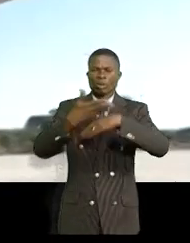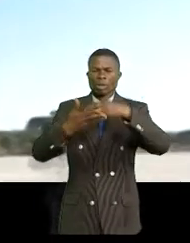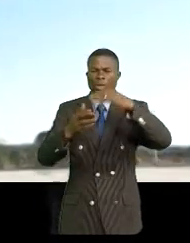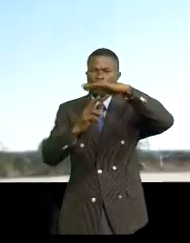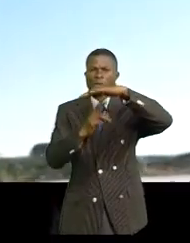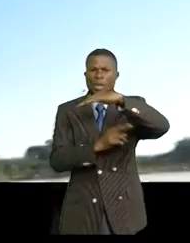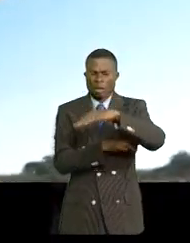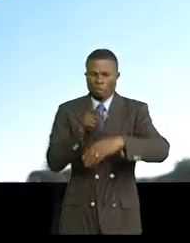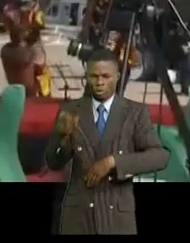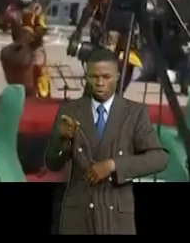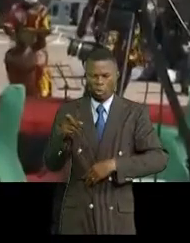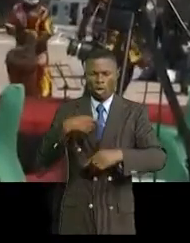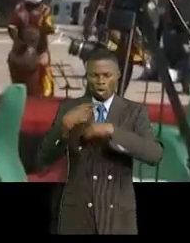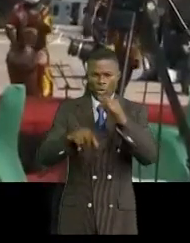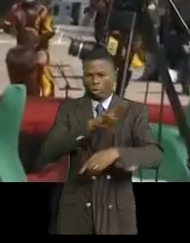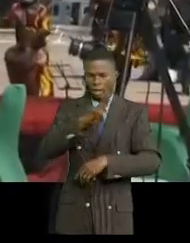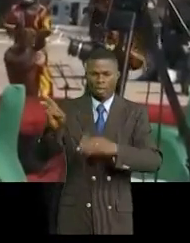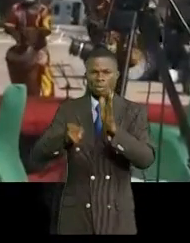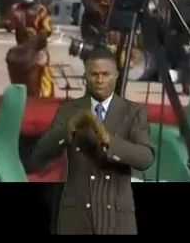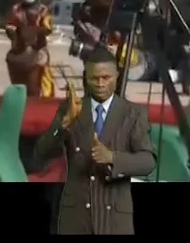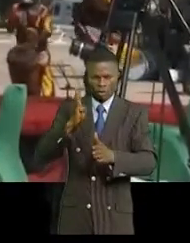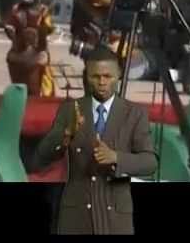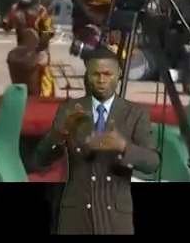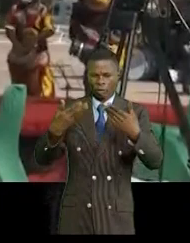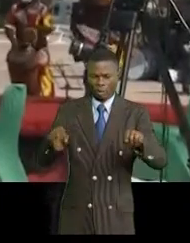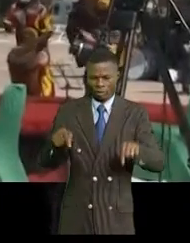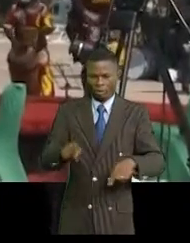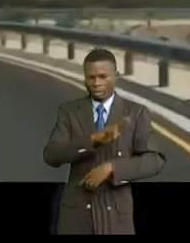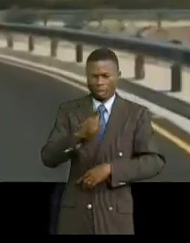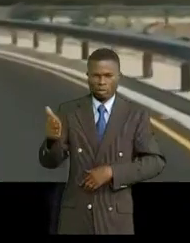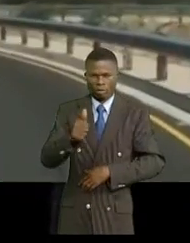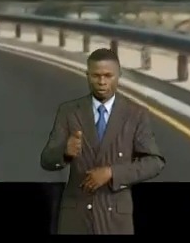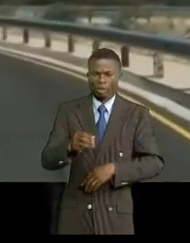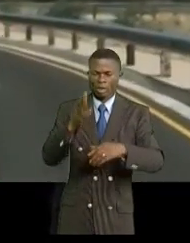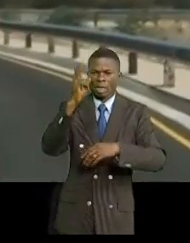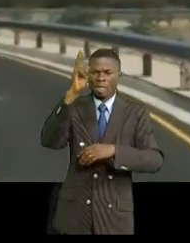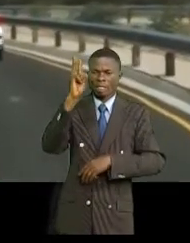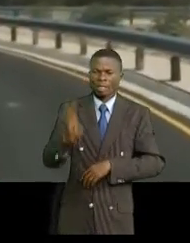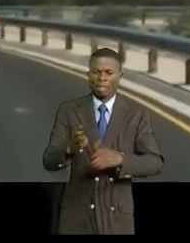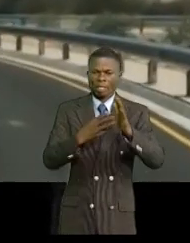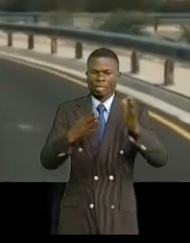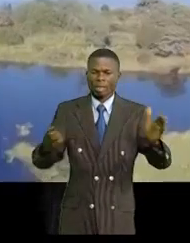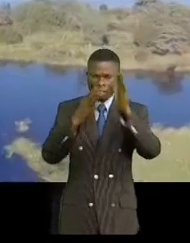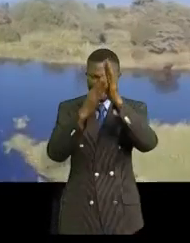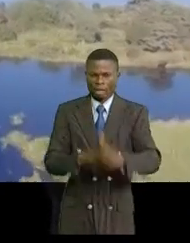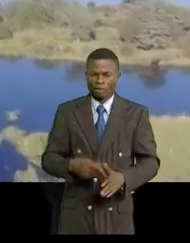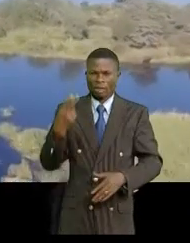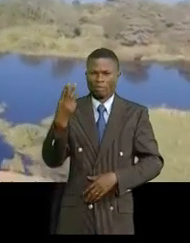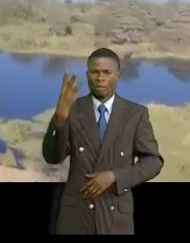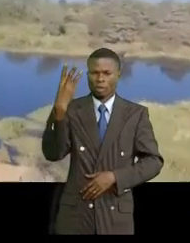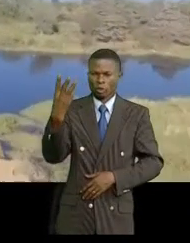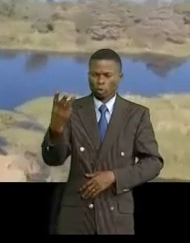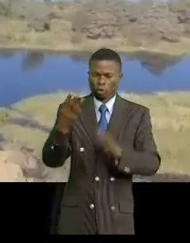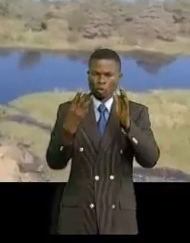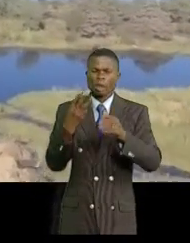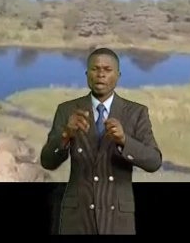pont de Kazungula ont été lancés en 2014. Avec ses 923 mètres de longueur, Kazungula reste aussi un chef